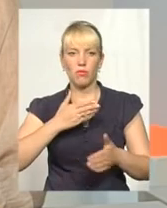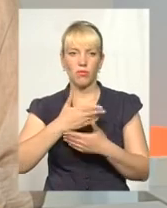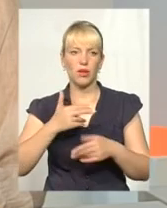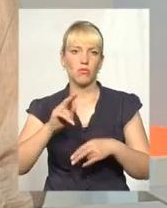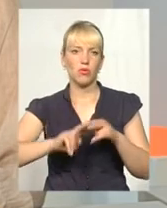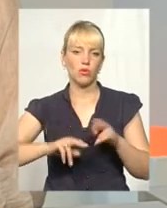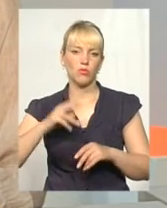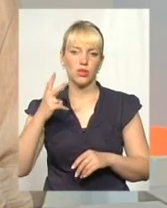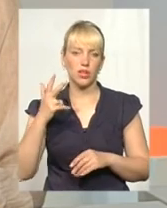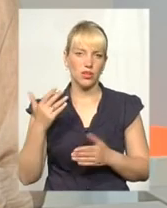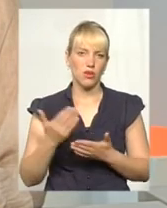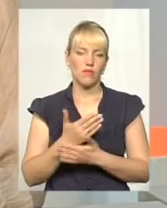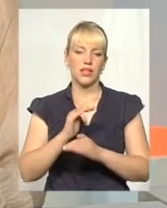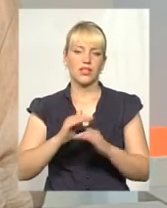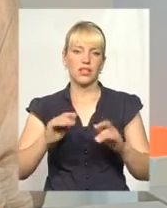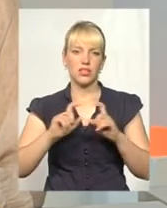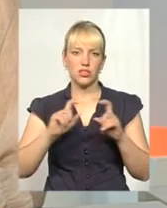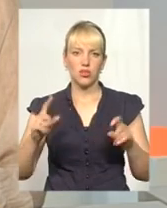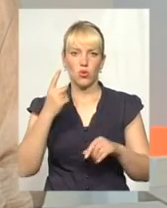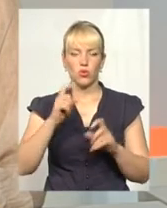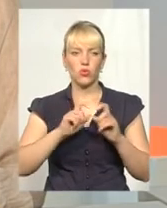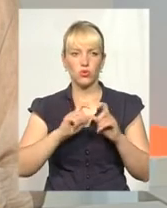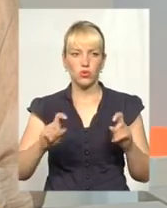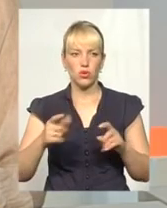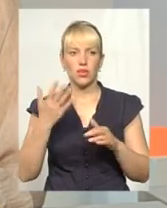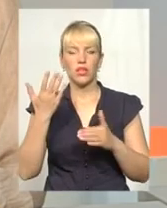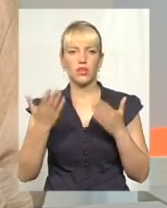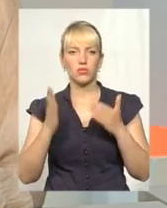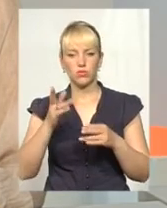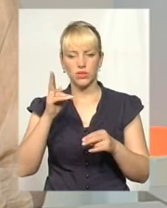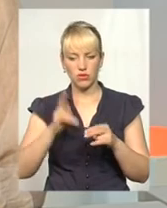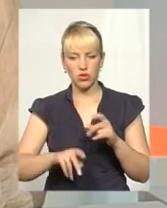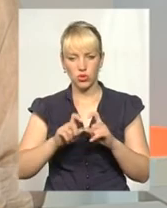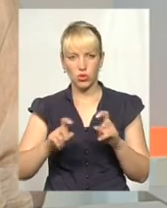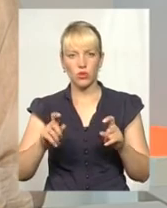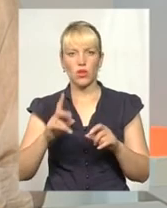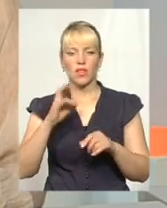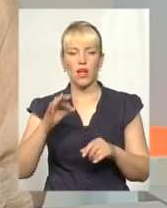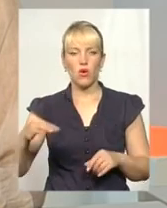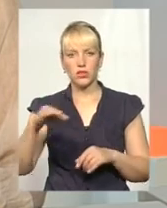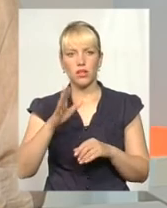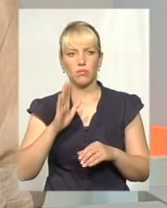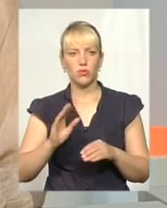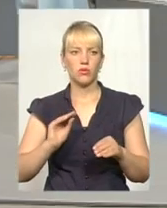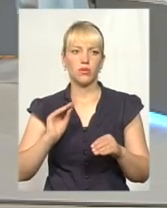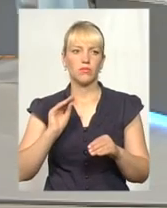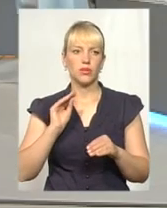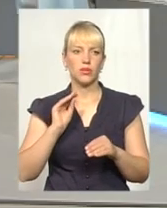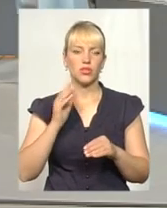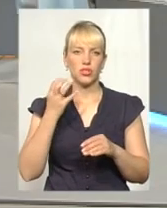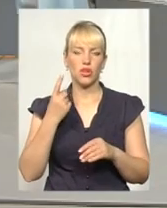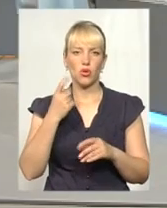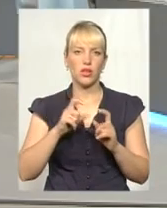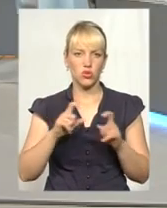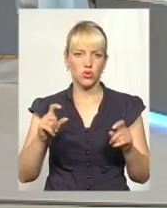дитячі садочки, одну школу, як тільки завершимо цю школу на Озерні, розглядаємо можливість побудови ще однієї школи. Але